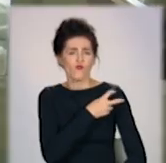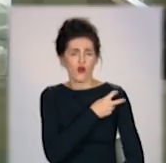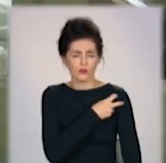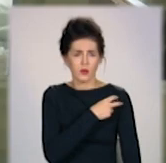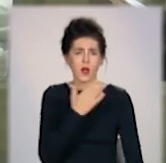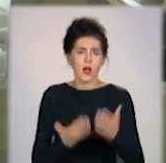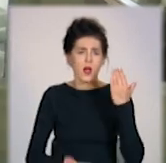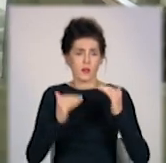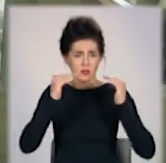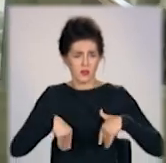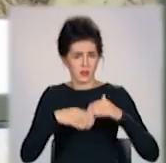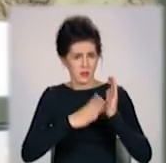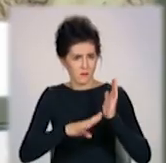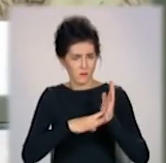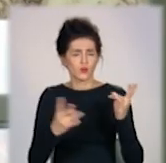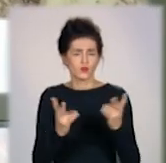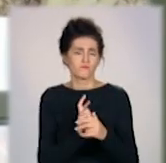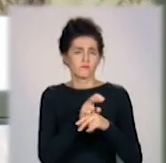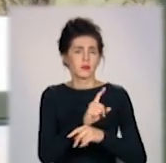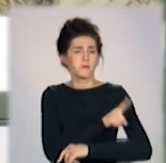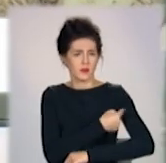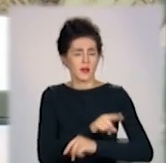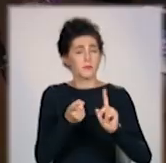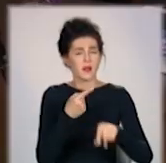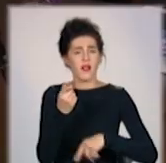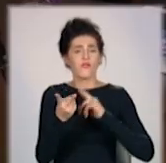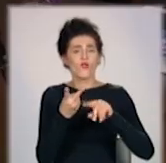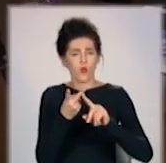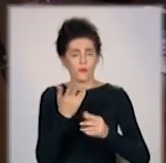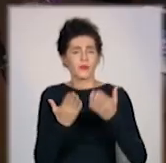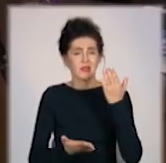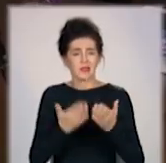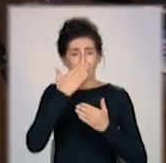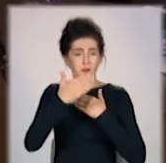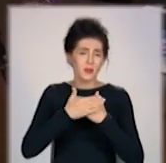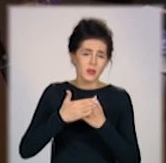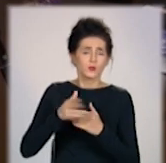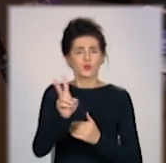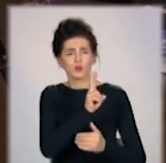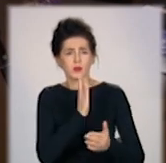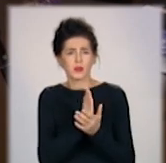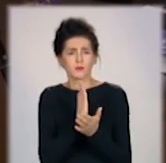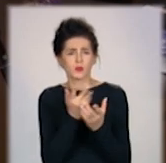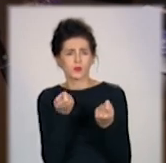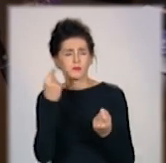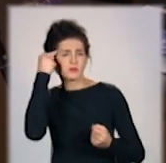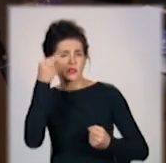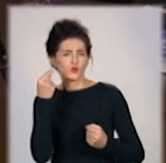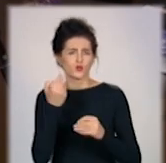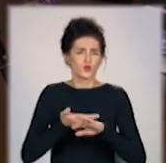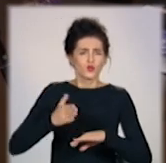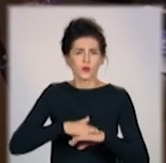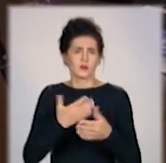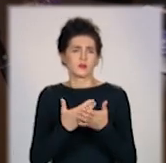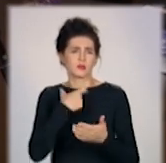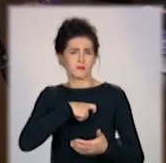треба їхати в больницю. Це перше. Вторе. Якщо ваше близько, що ви маєте якісь психічні расстройства, ви